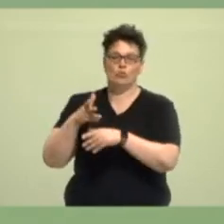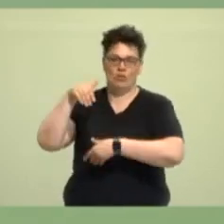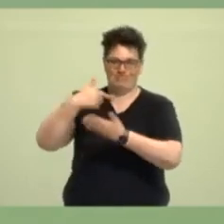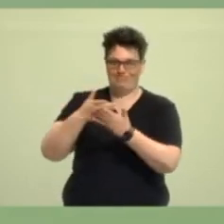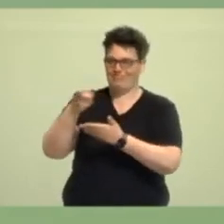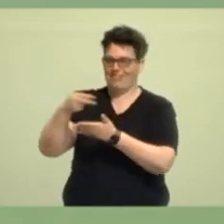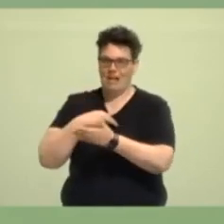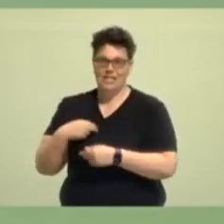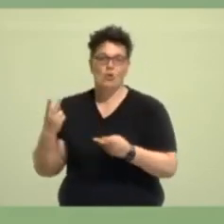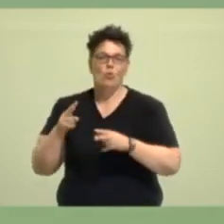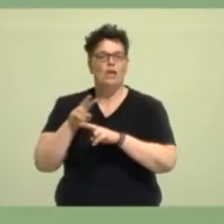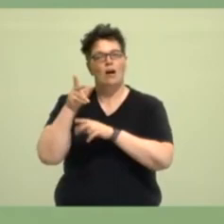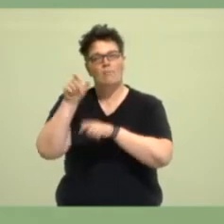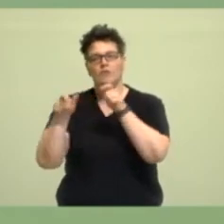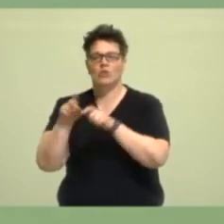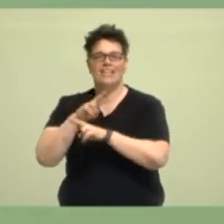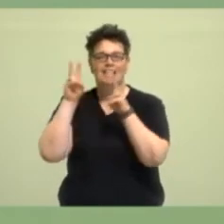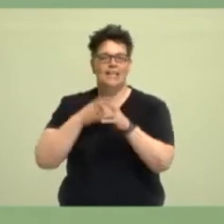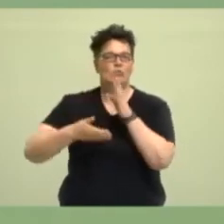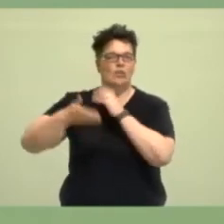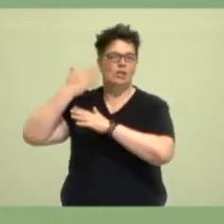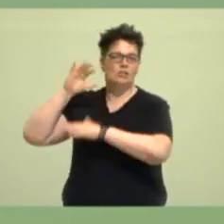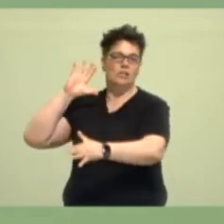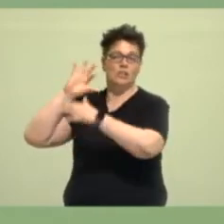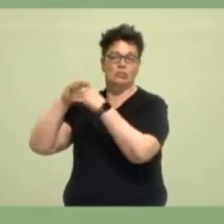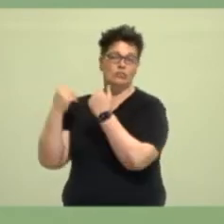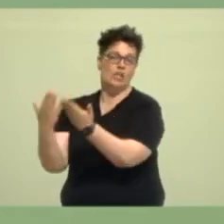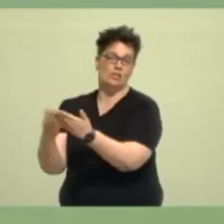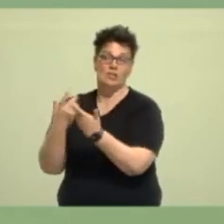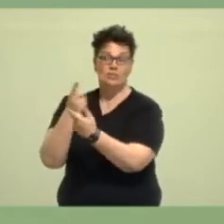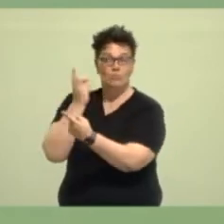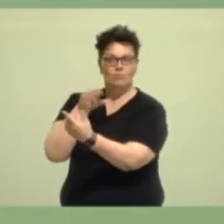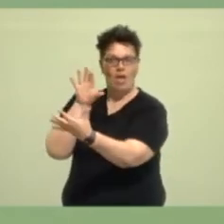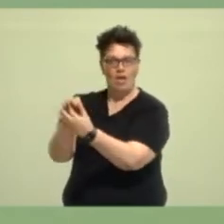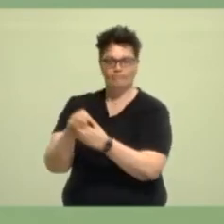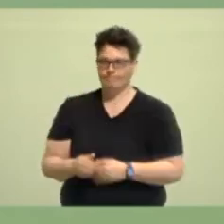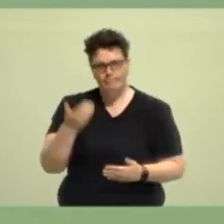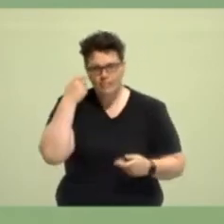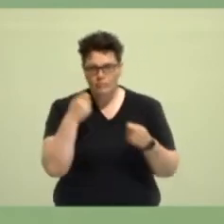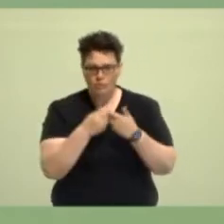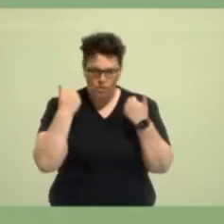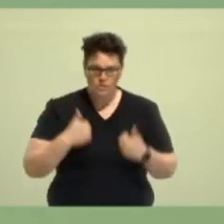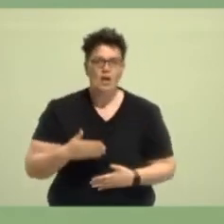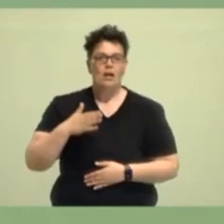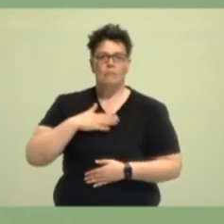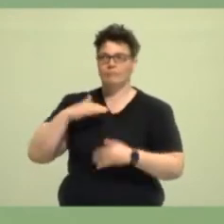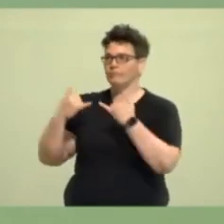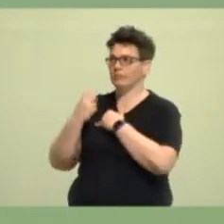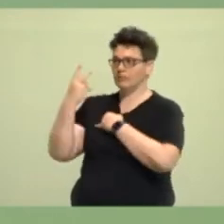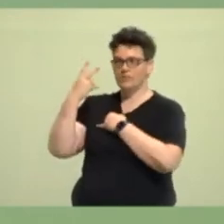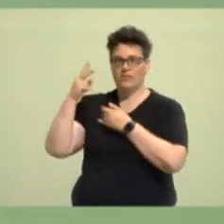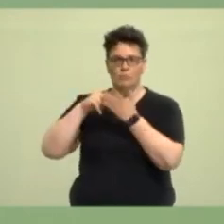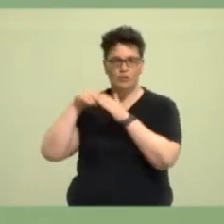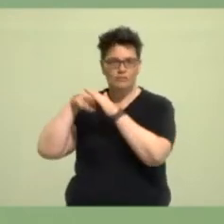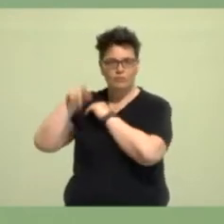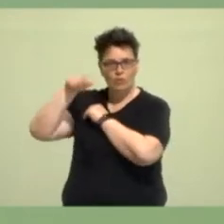Geschichte. Liebe Freundinnen und Freunde, ich stehe hier auf der Bühne als Tochter zweier politischer Geflüchteter. Als Mädchen und